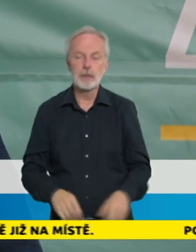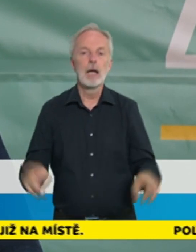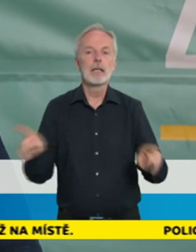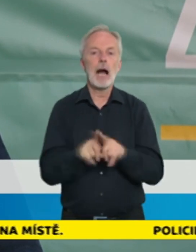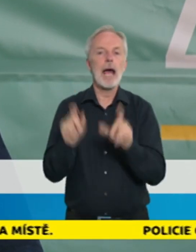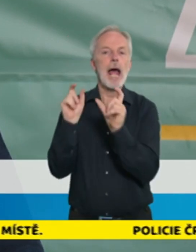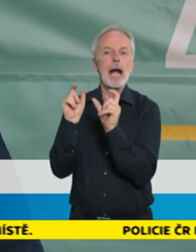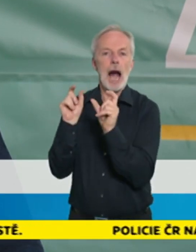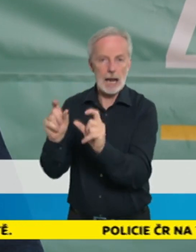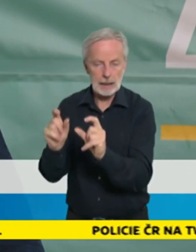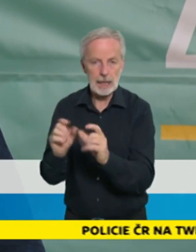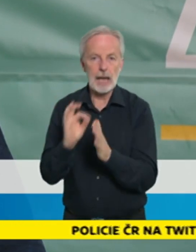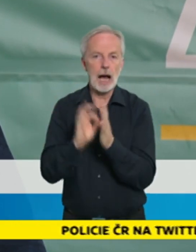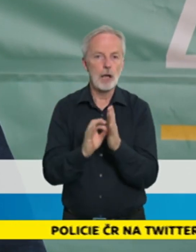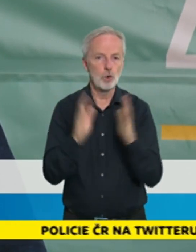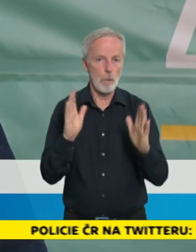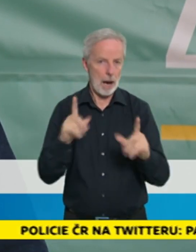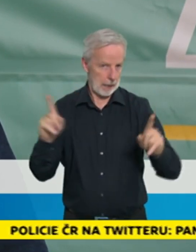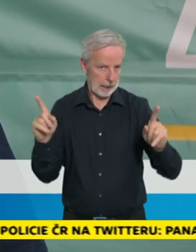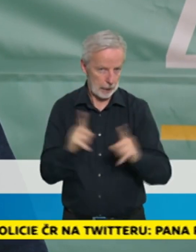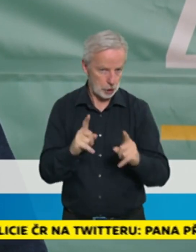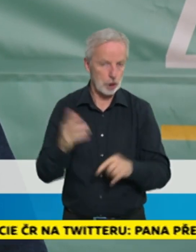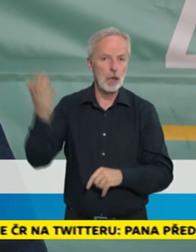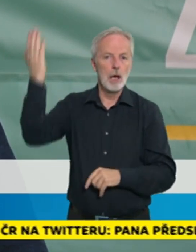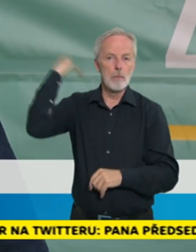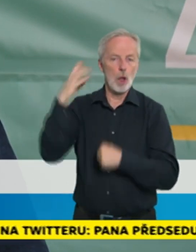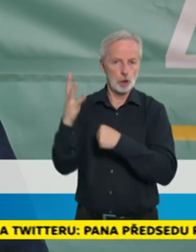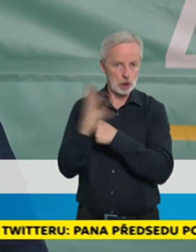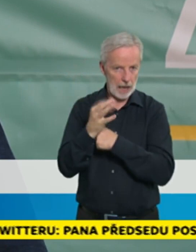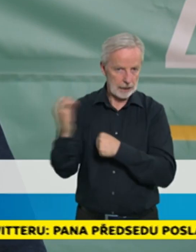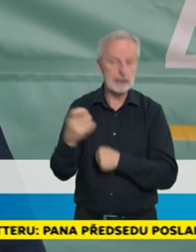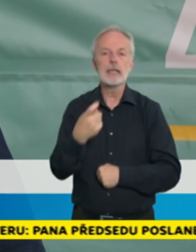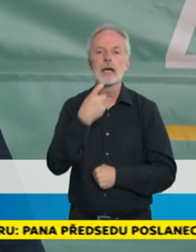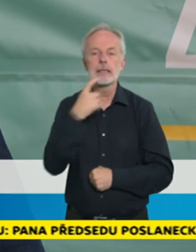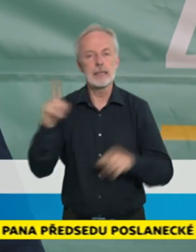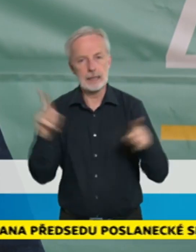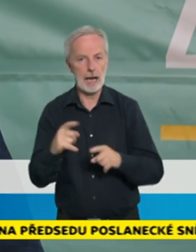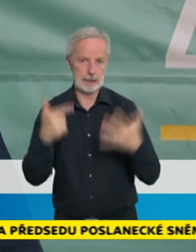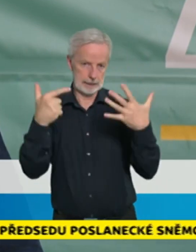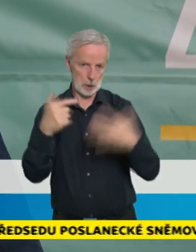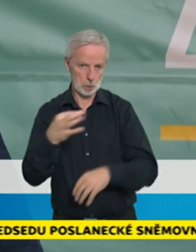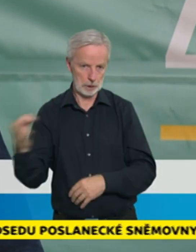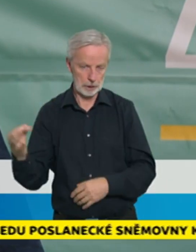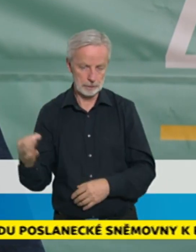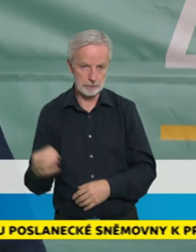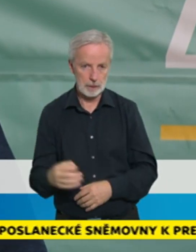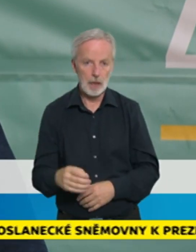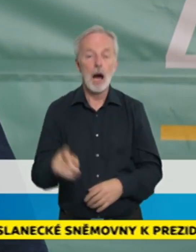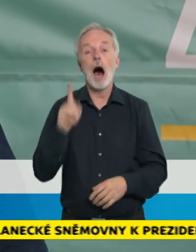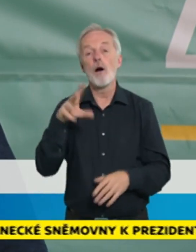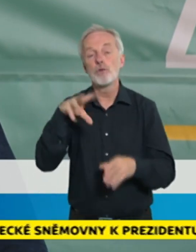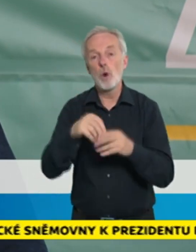údajů, které bereme v potaz, je zejména záchyt o nemocnění na 100 000 obyvatel,